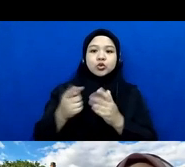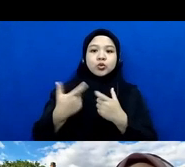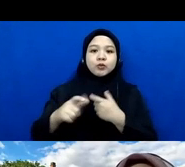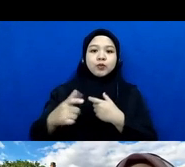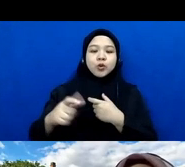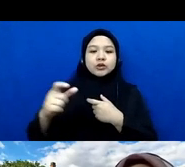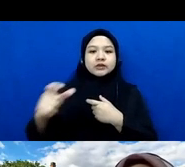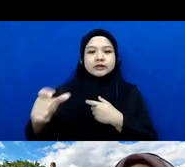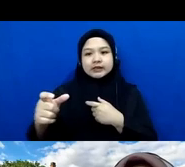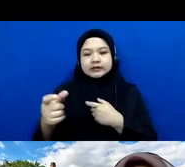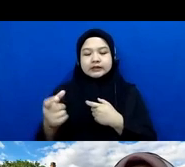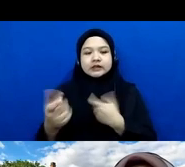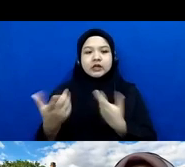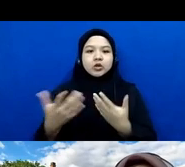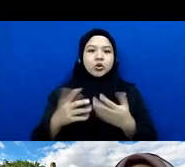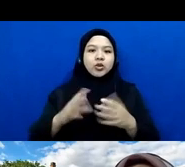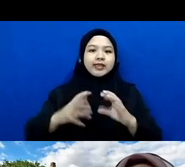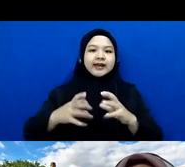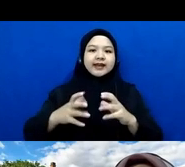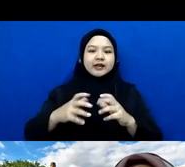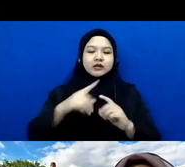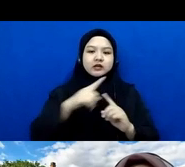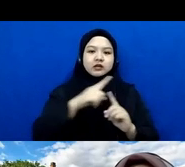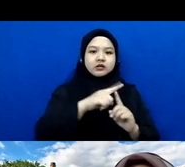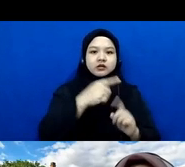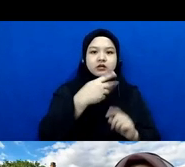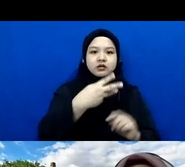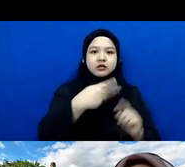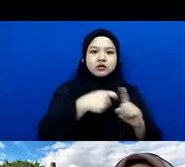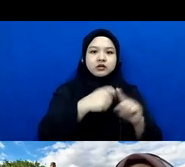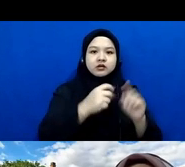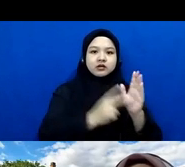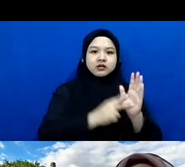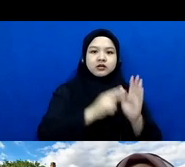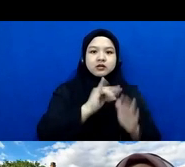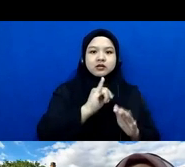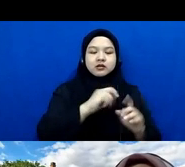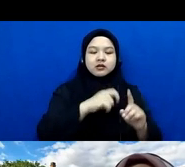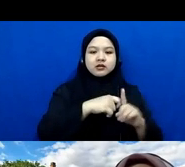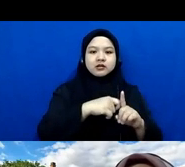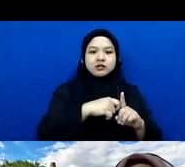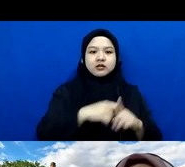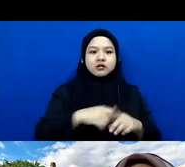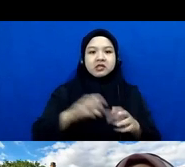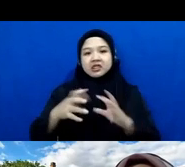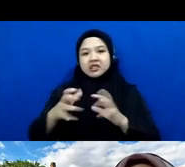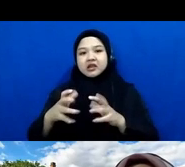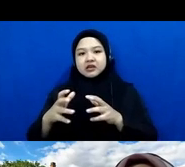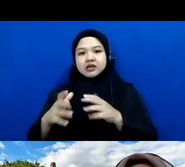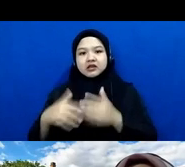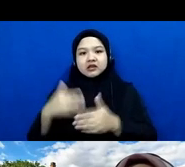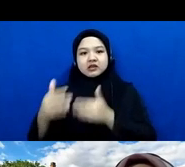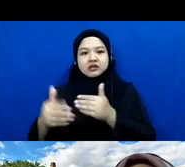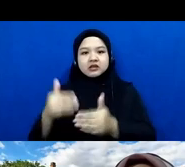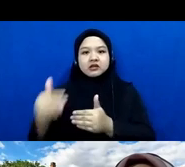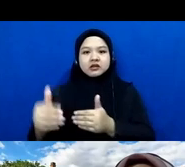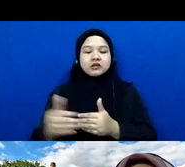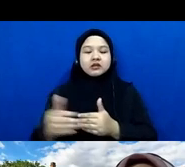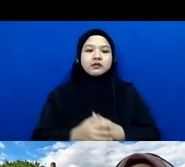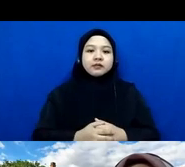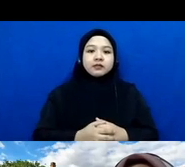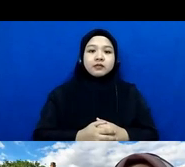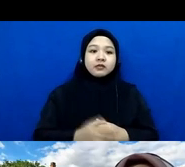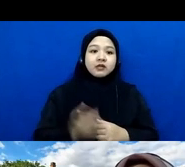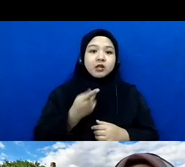dan teknik sebagai proses dalam arti saya ingin kita melihat